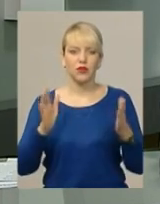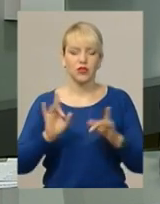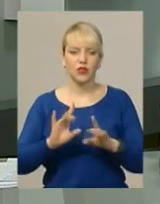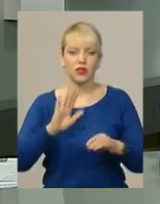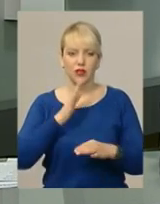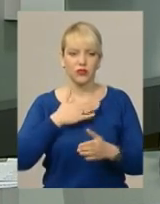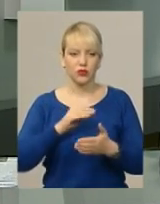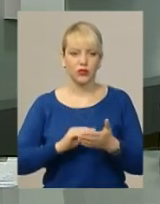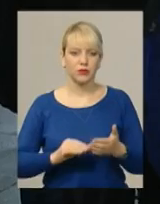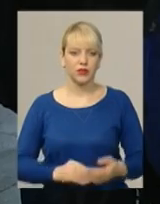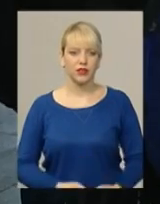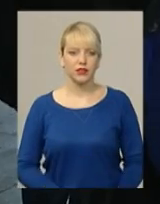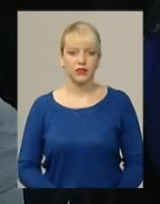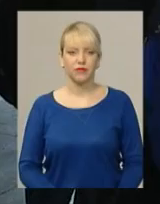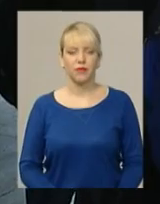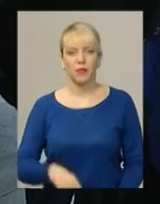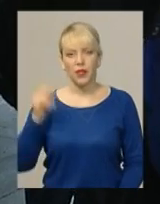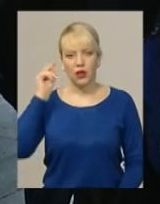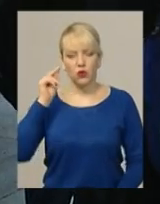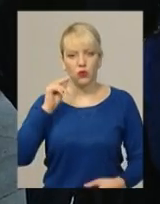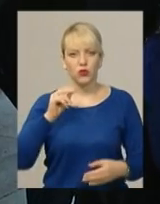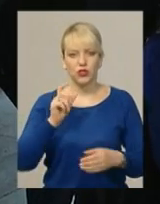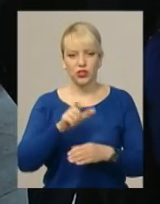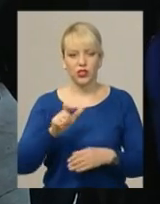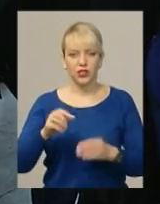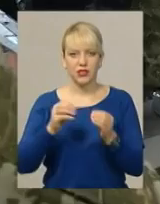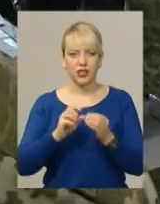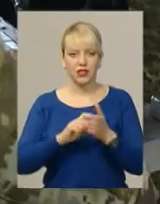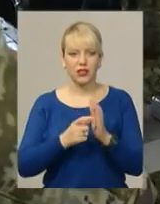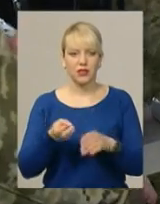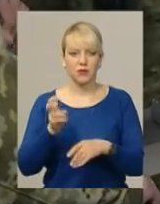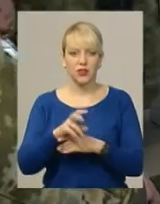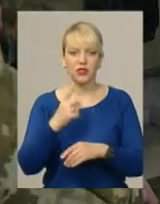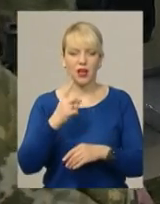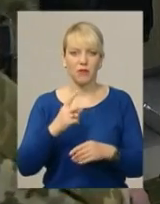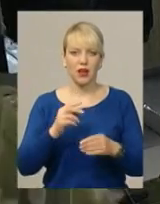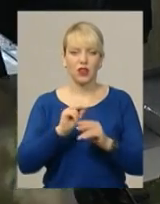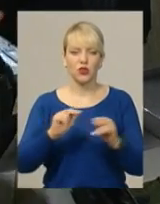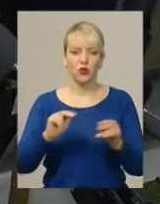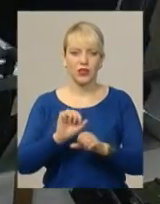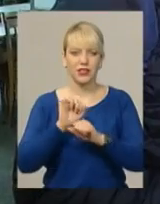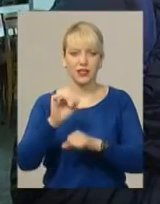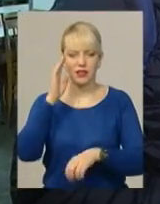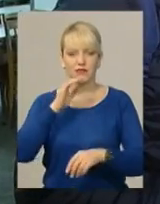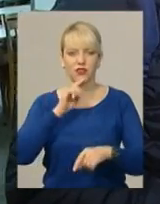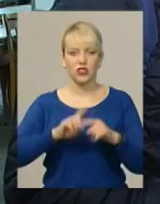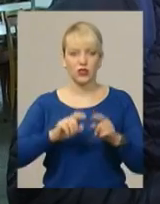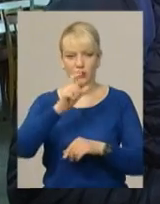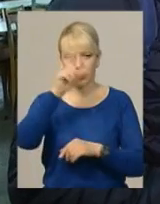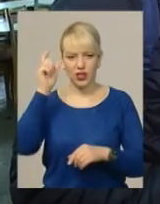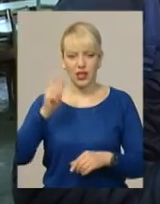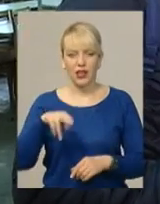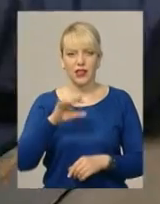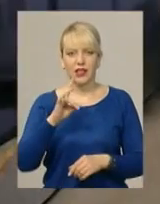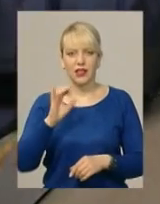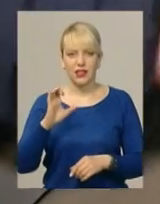Світлана Поробок. Учні 10-х класів прийшли на перший урок захист вітчизни в академію прикордонної служби. Денис Мельницький